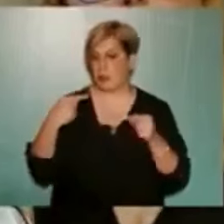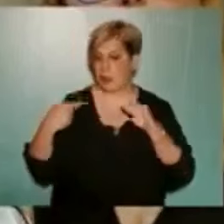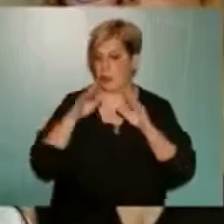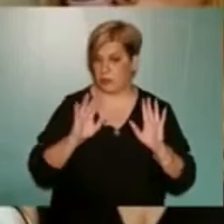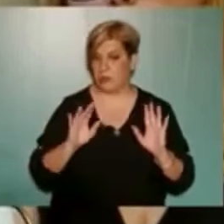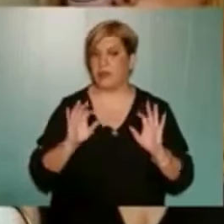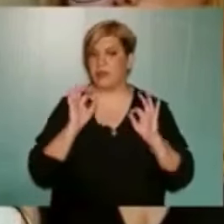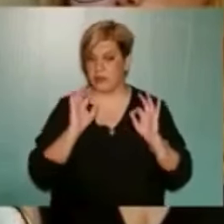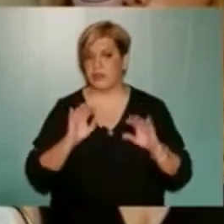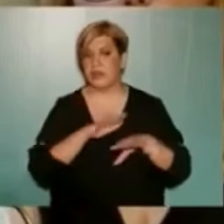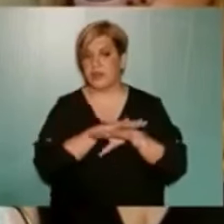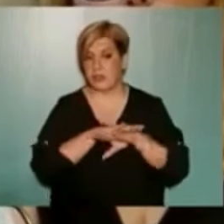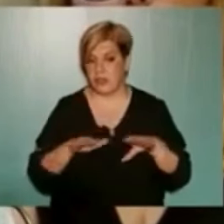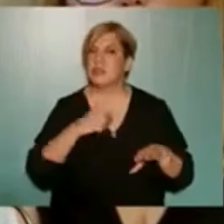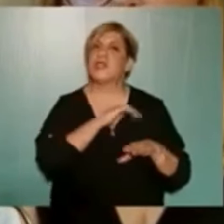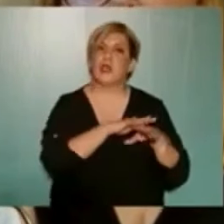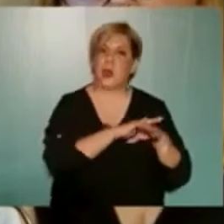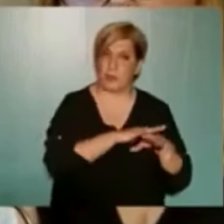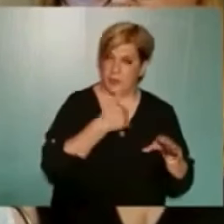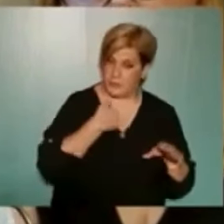εννοείται το θέμα, τελειώνω, με συγχωρείτε πολύ.